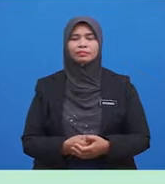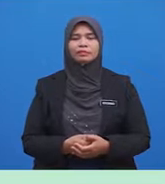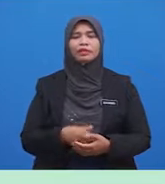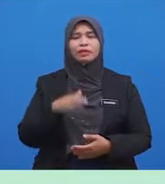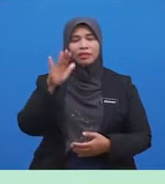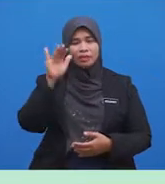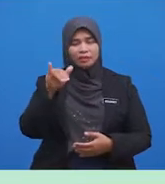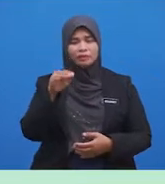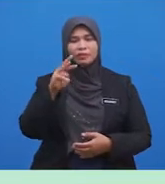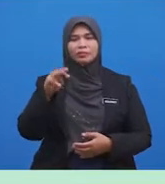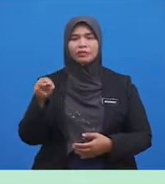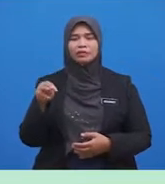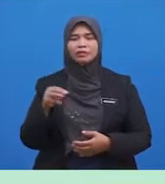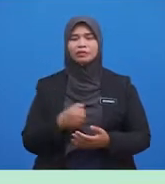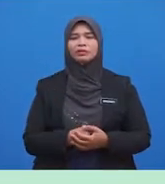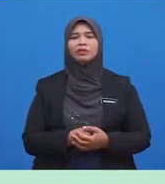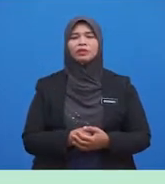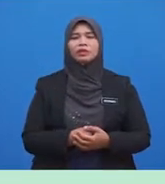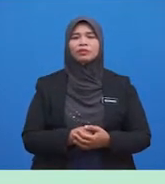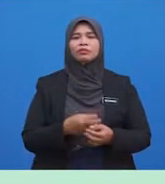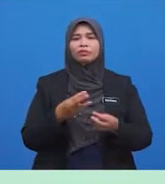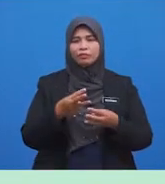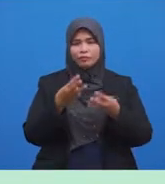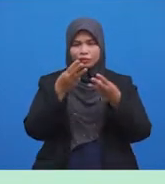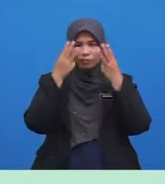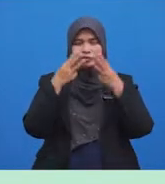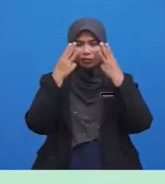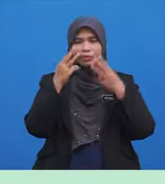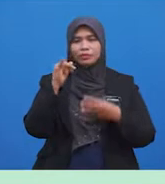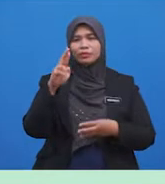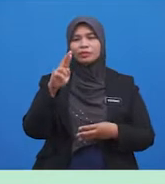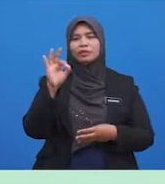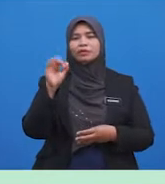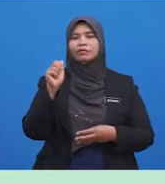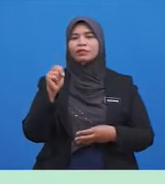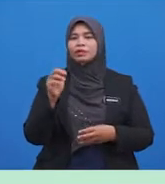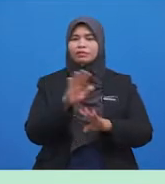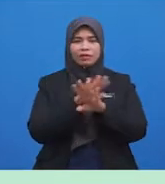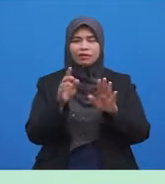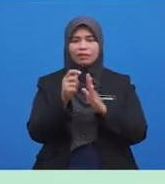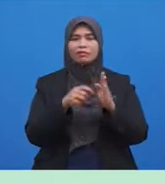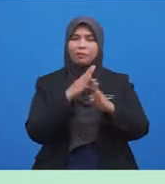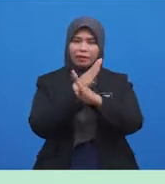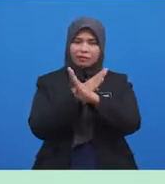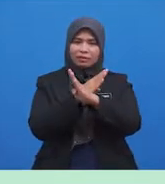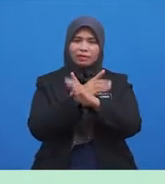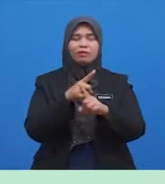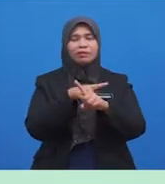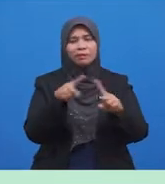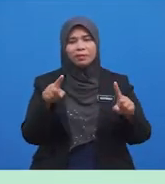Ya Murid-murid Wuduk Irfan Tadi Tidak Terbatal